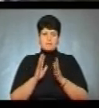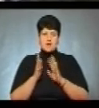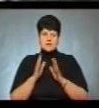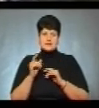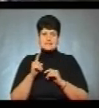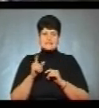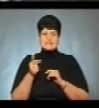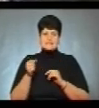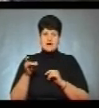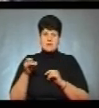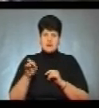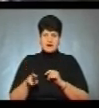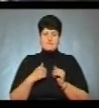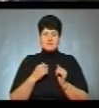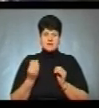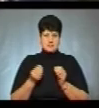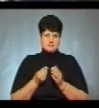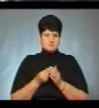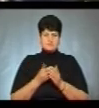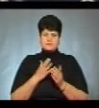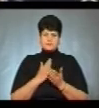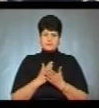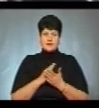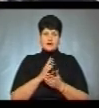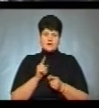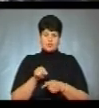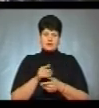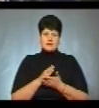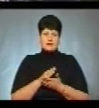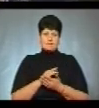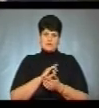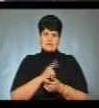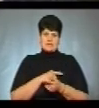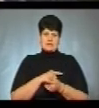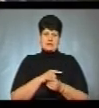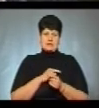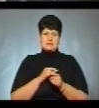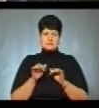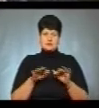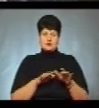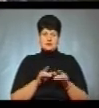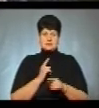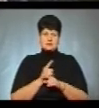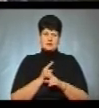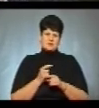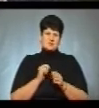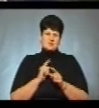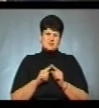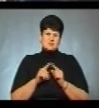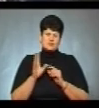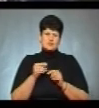цінний в природоохоронному законодавстві і повинні бути посилені заходи охорони. Скоріше всього, це зробили місцеві